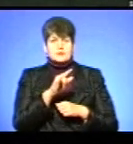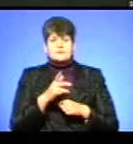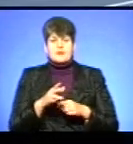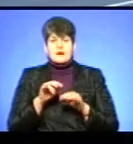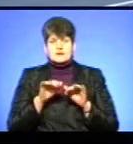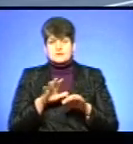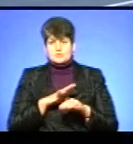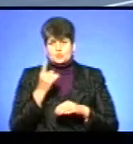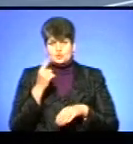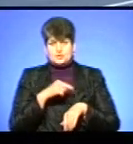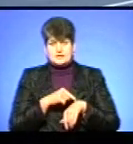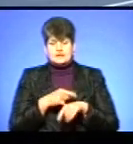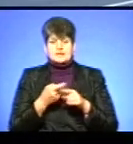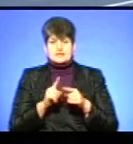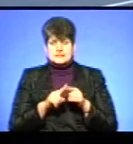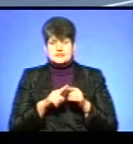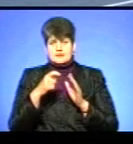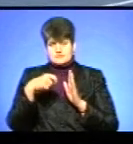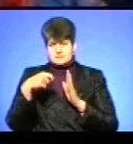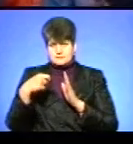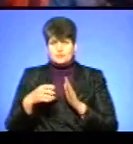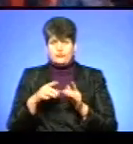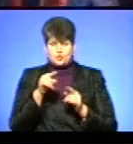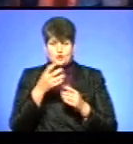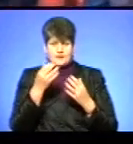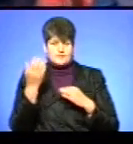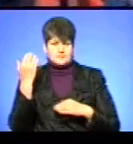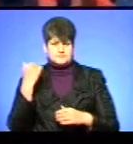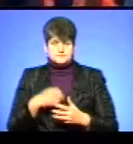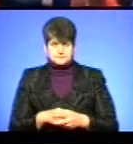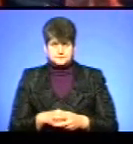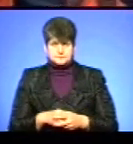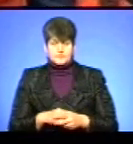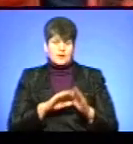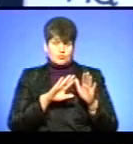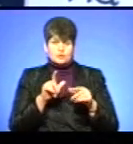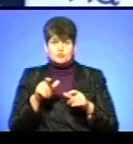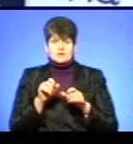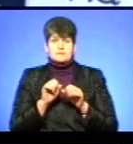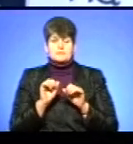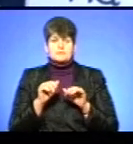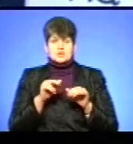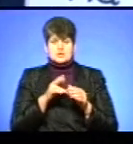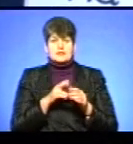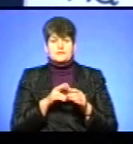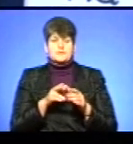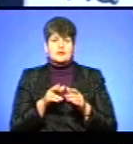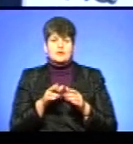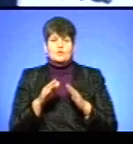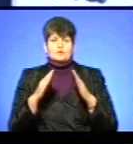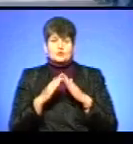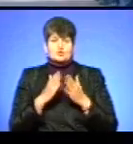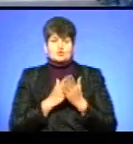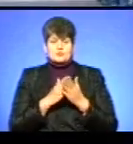тривала годину. Це кадри відзняті того дня. Згодом люди пішли до будівлі служби автомобільних доріг